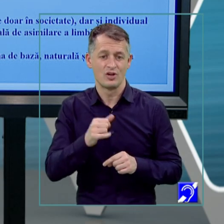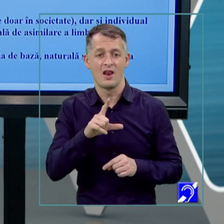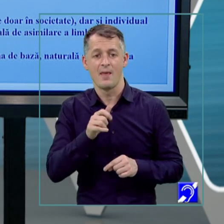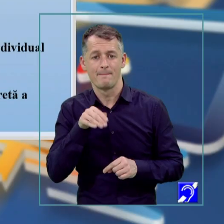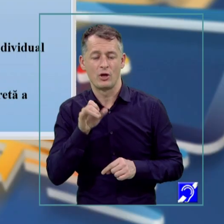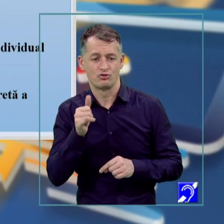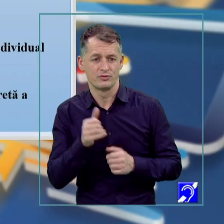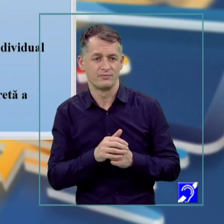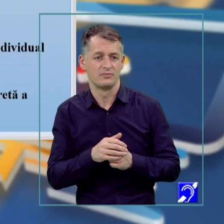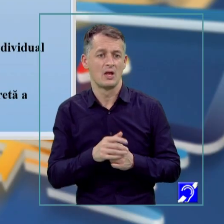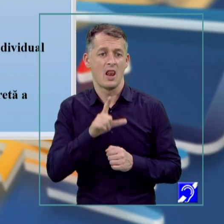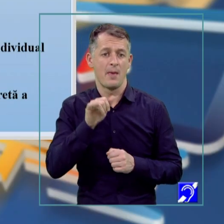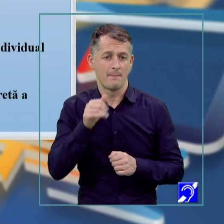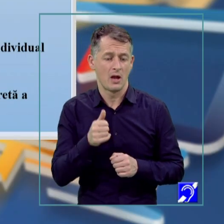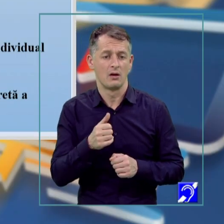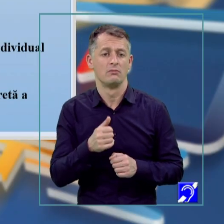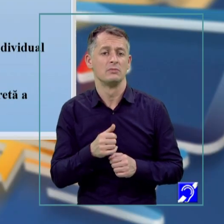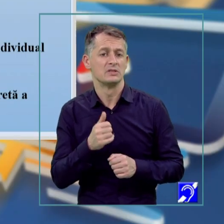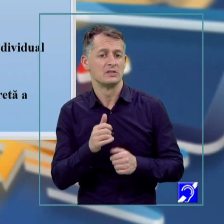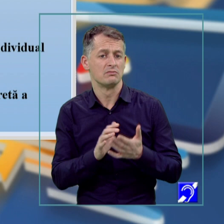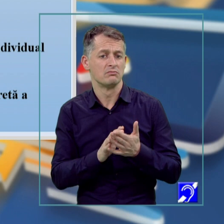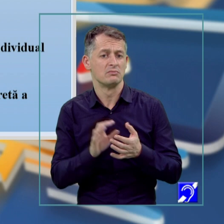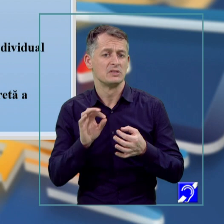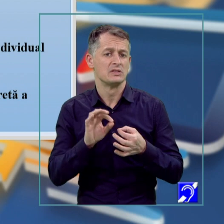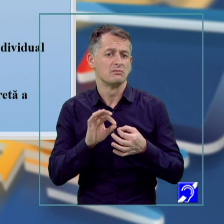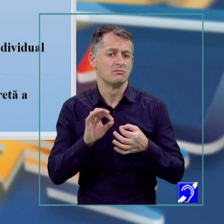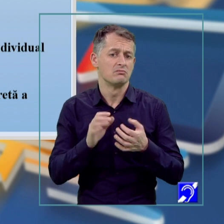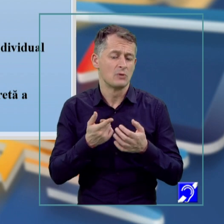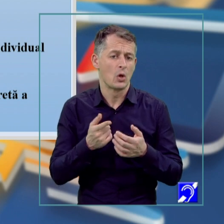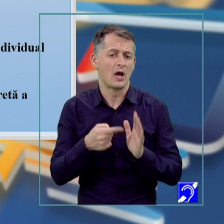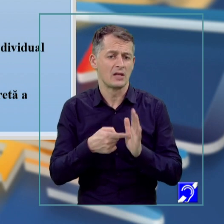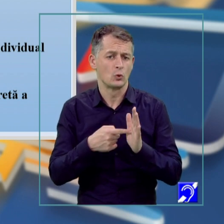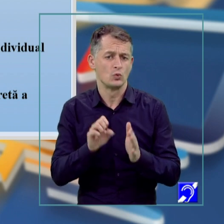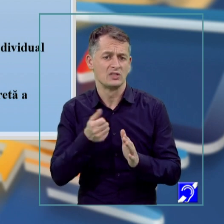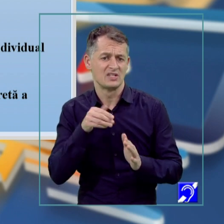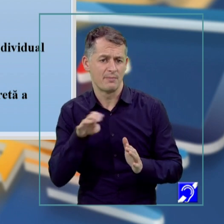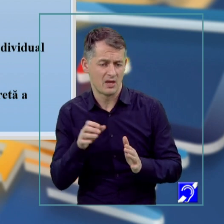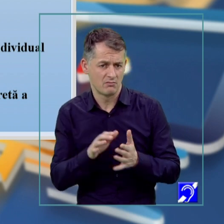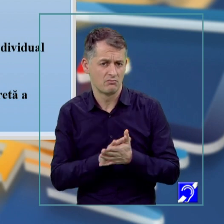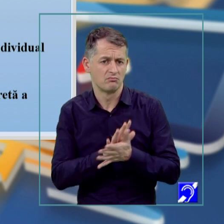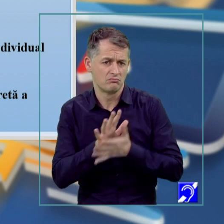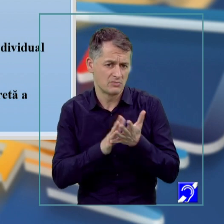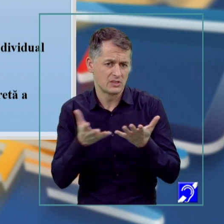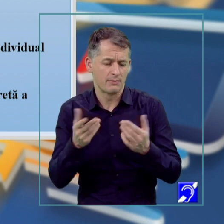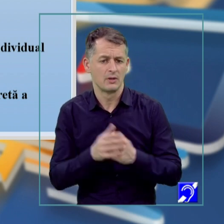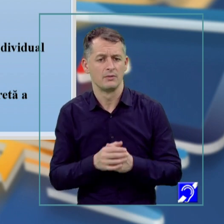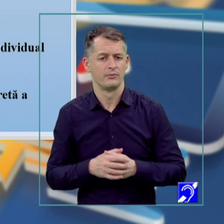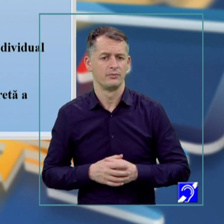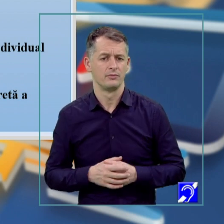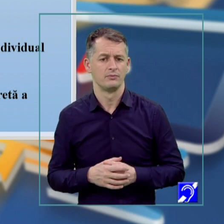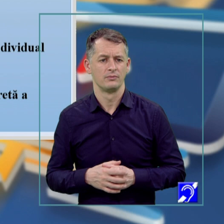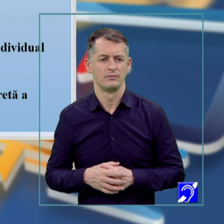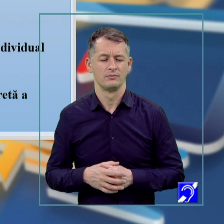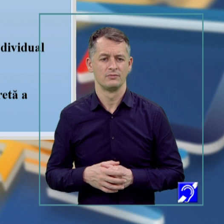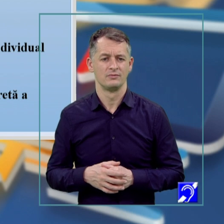un sistem de semne, de reguli gramaticale, are un caracter social, pentru că este laborat de societate și este un dat obiectiv. Noi,